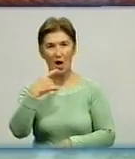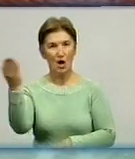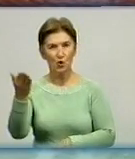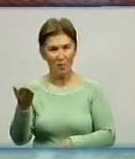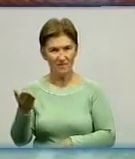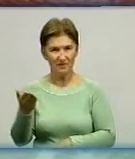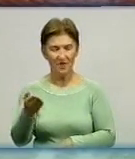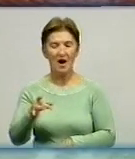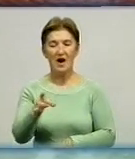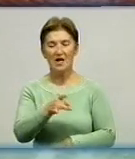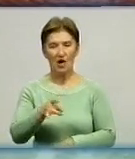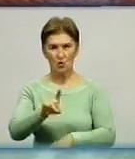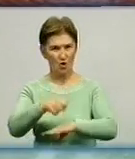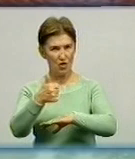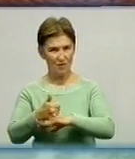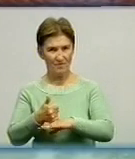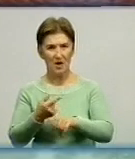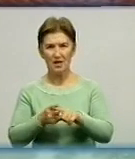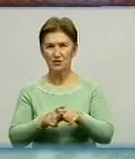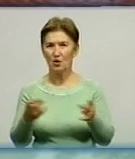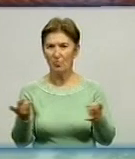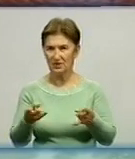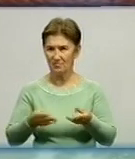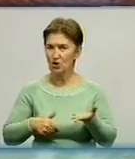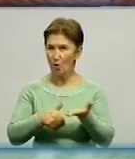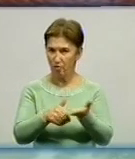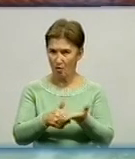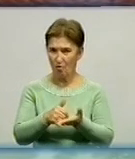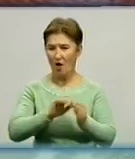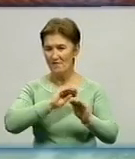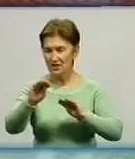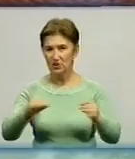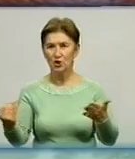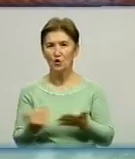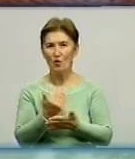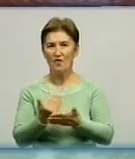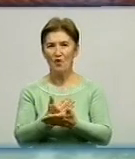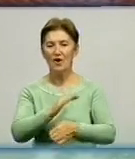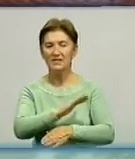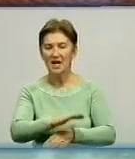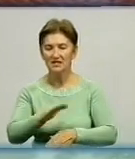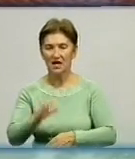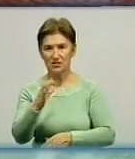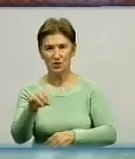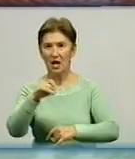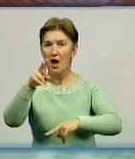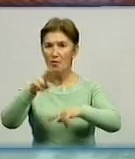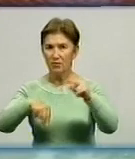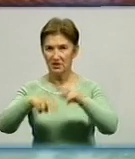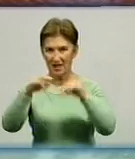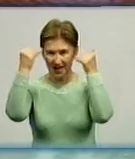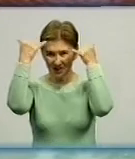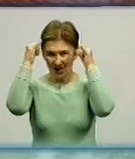району. Серед озвучених проблем, які потребують допомоги обласної влади, облаштування нового дитсадка в селі Підвисоке та будівництво тваринницького